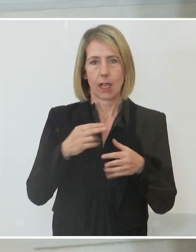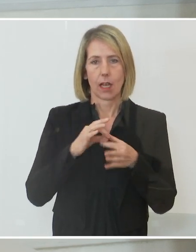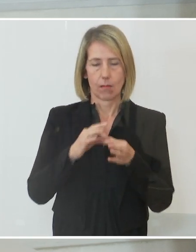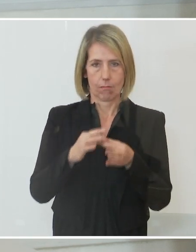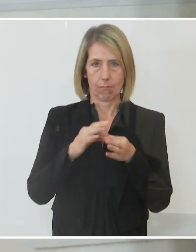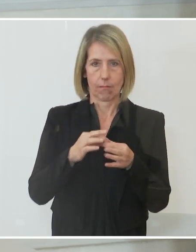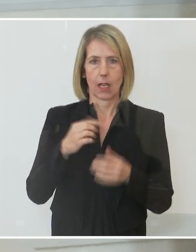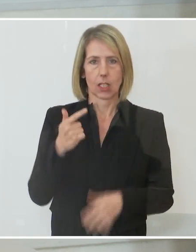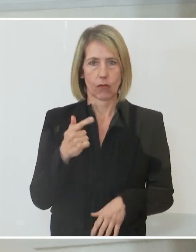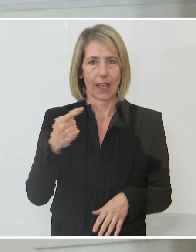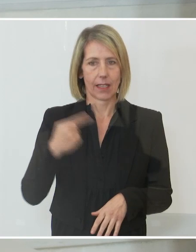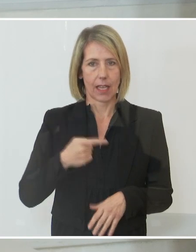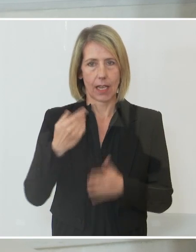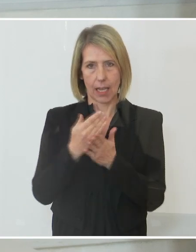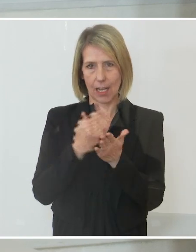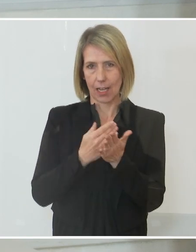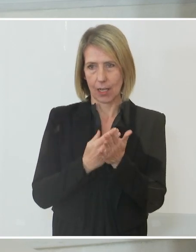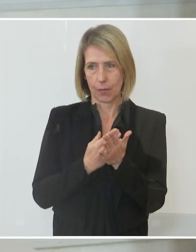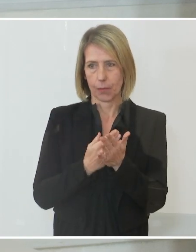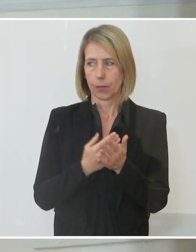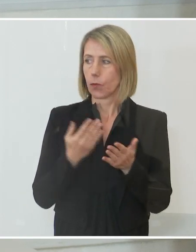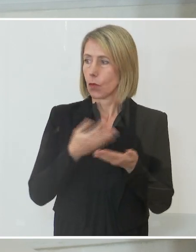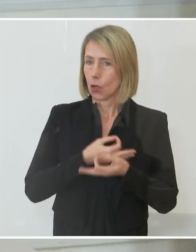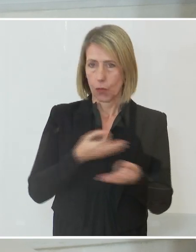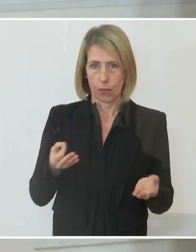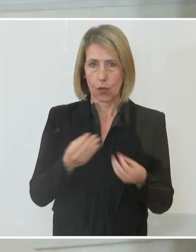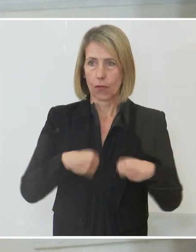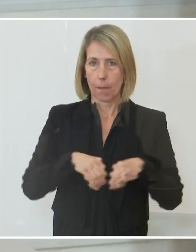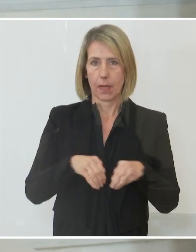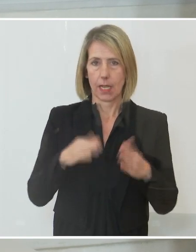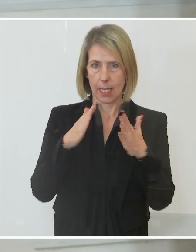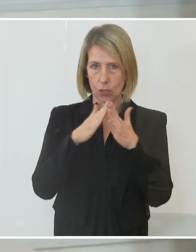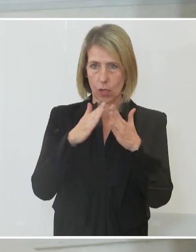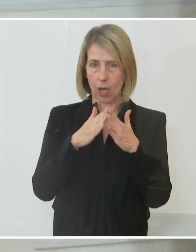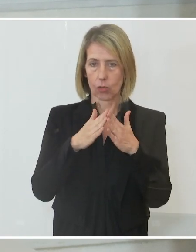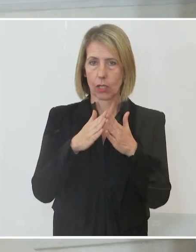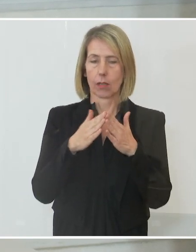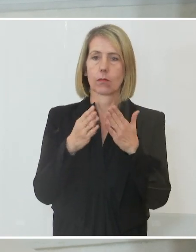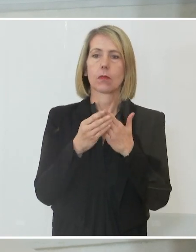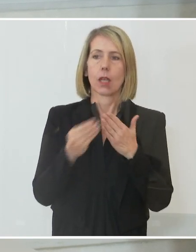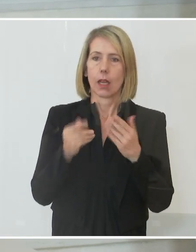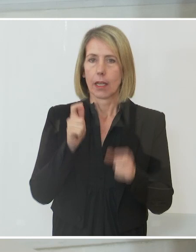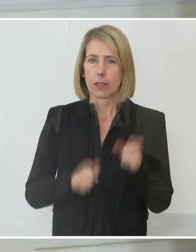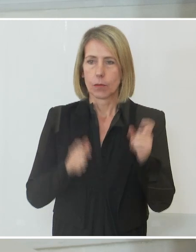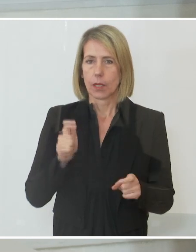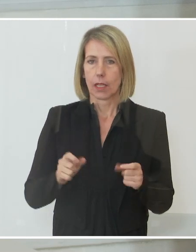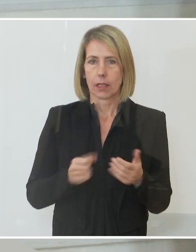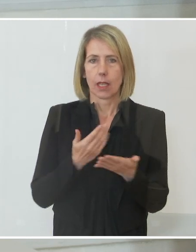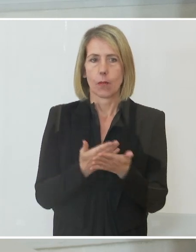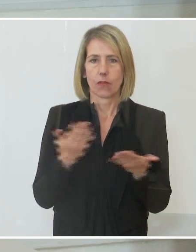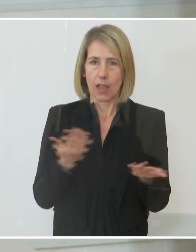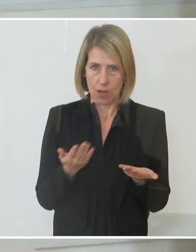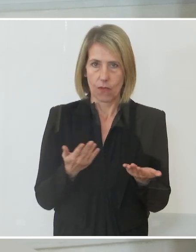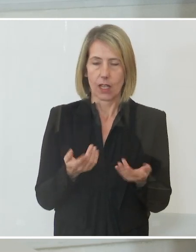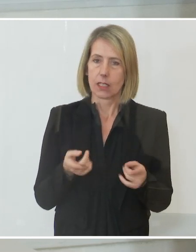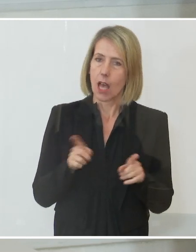el gebunden sind. Für Ihre Familien zu Hause empfehlen die Experten und insbesondere ich, dass